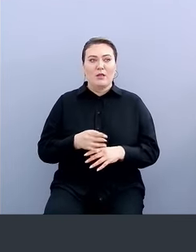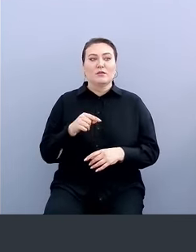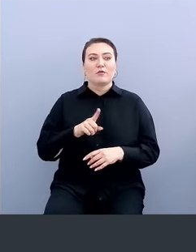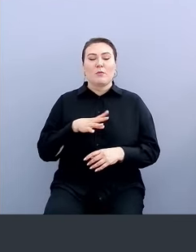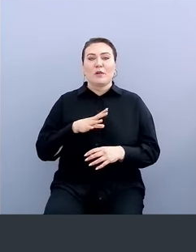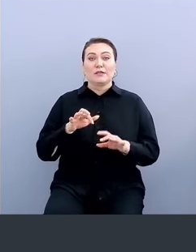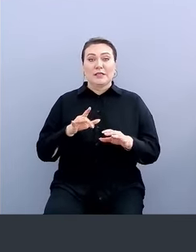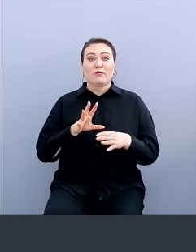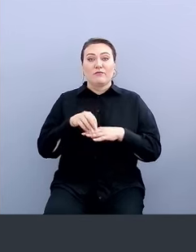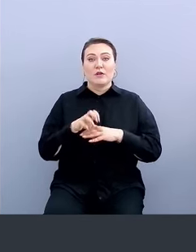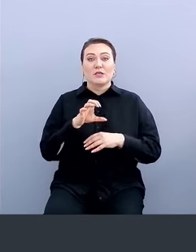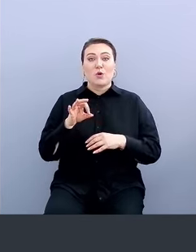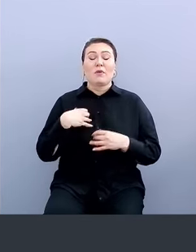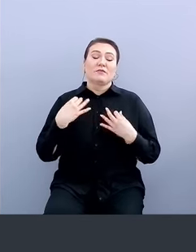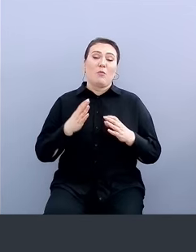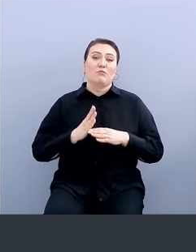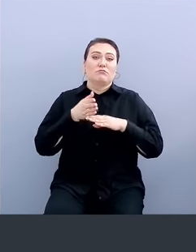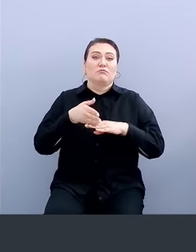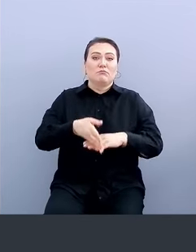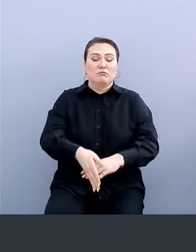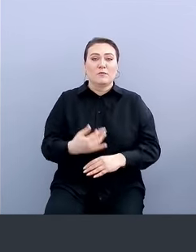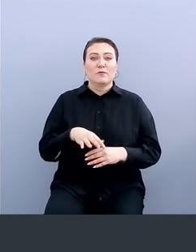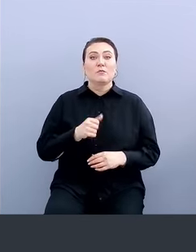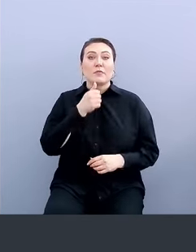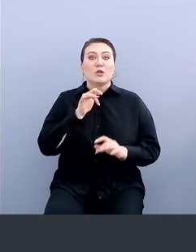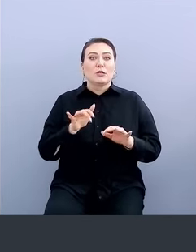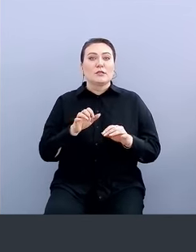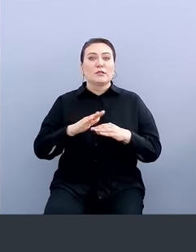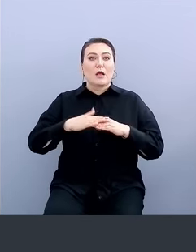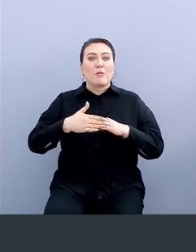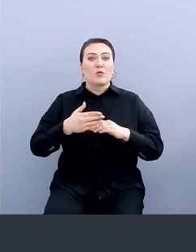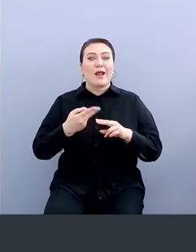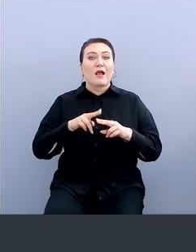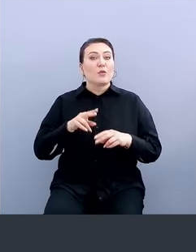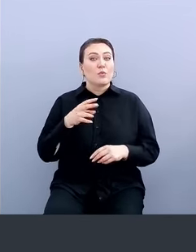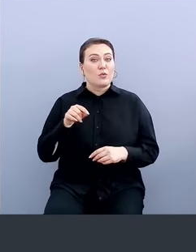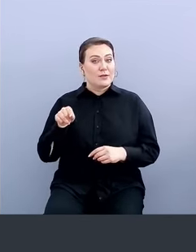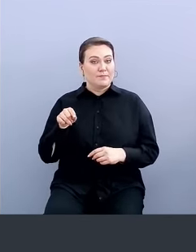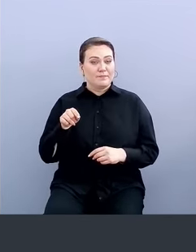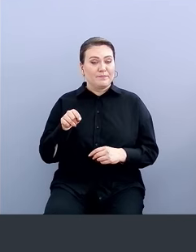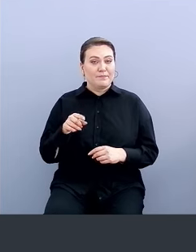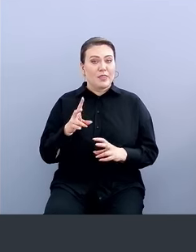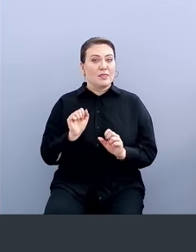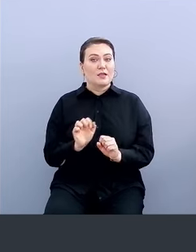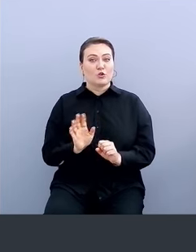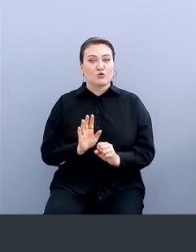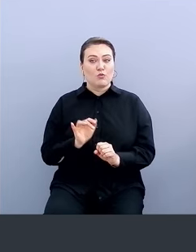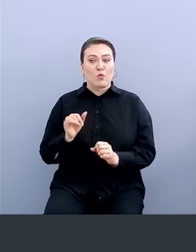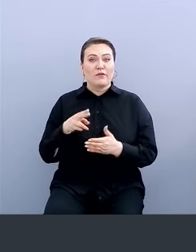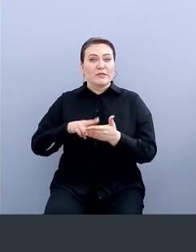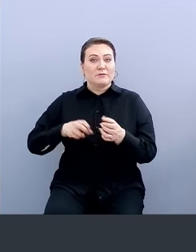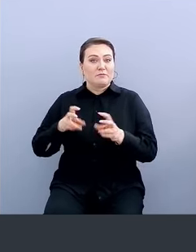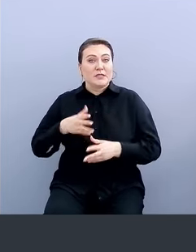-за того, что я был залогинен в SSO, меня свободно прокинуло. Теперь я пытаюсь зайти с компьютера, который не защищен, у которого нет